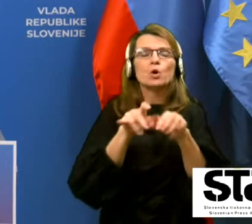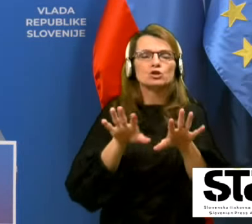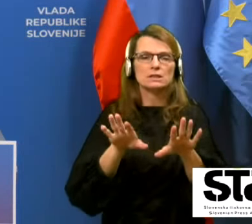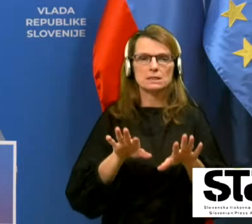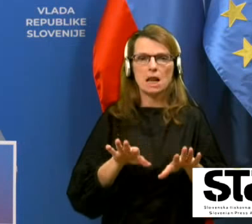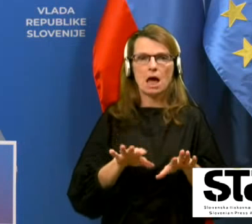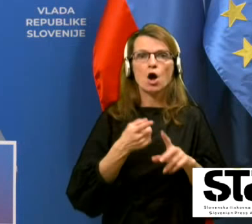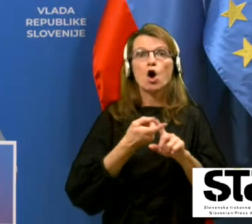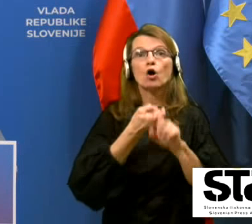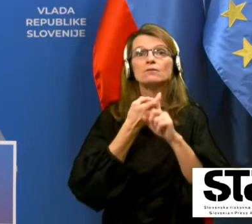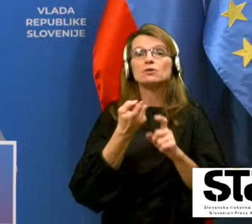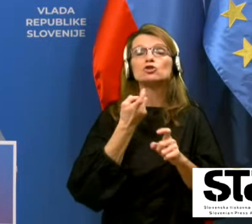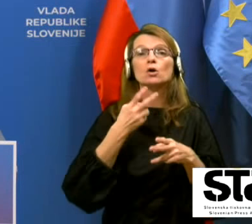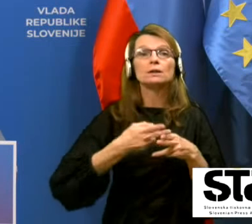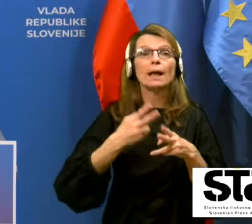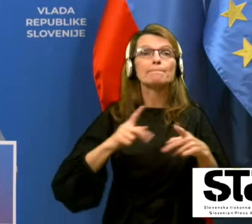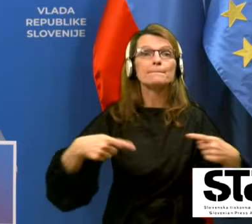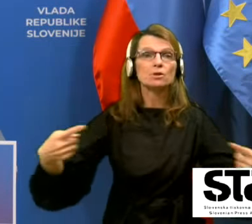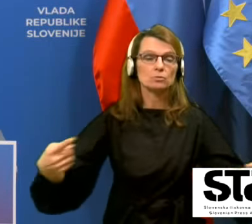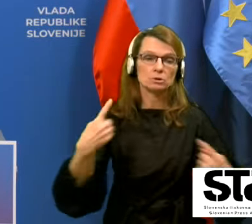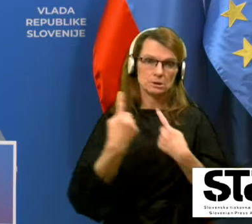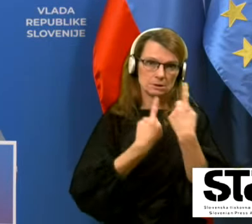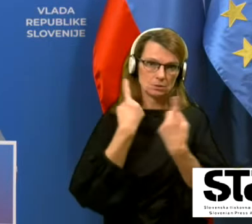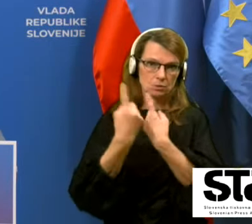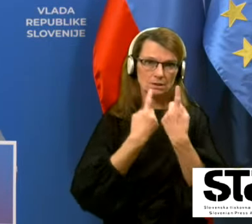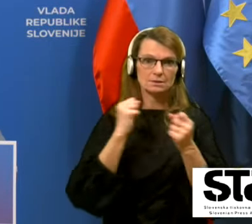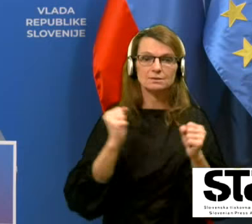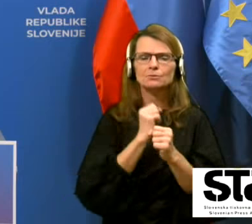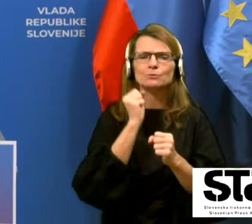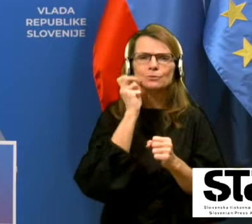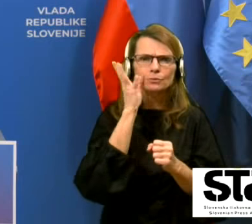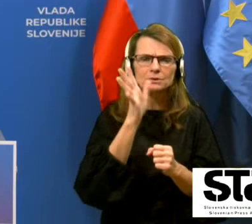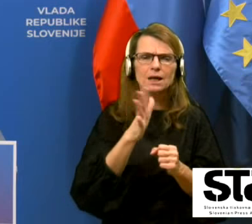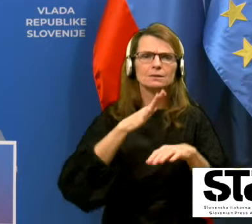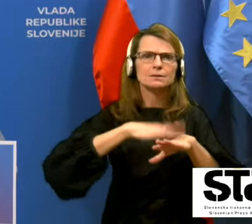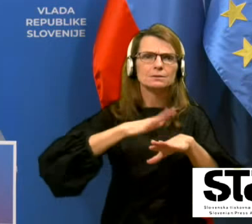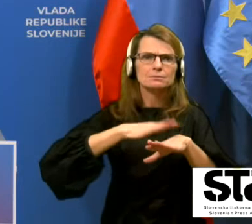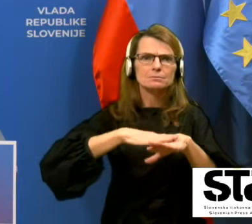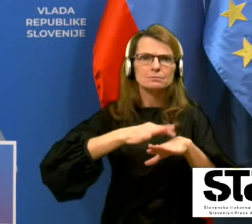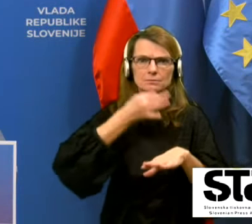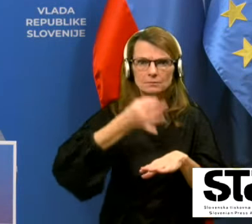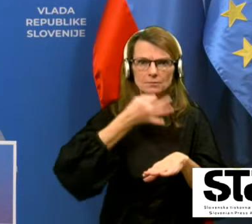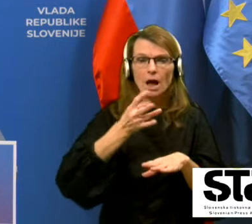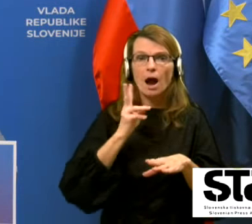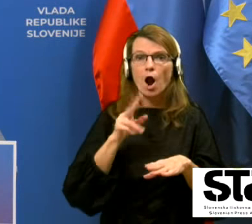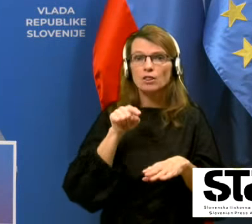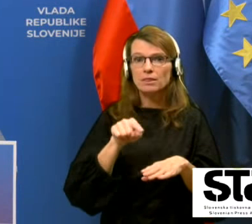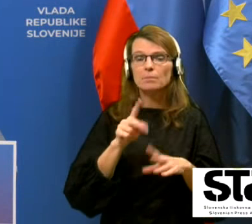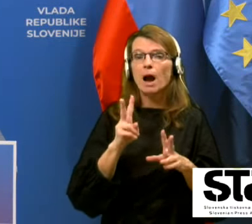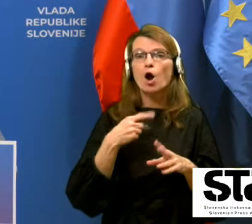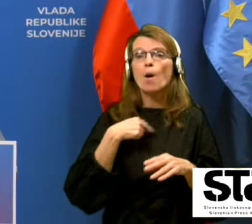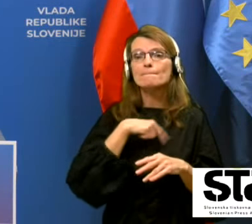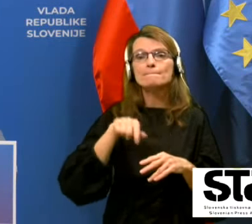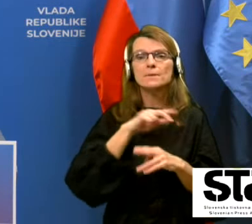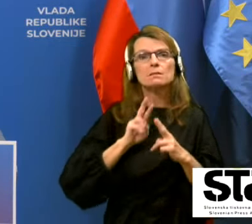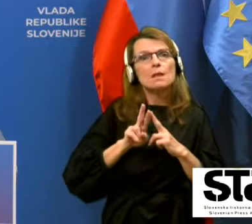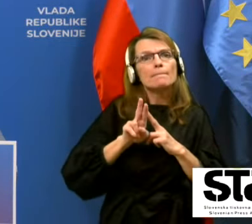epidemiološke situacije. Zato vam vsak dan poročamo o tem, kako pri tem nas napredujemo.